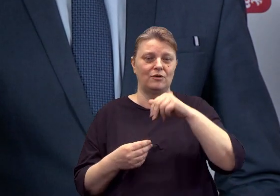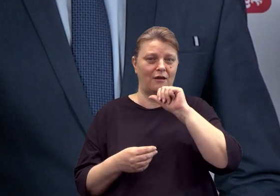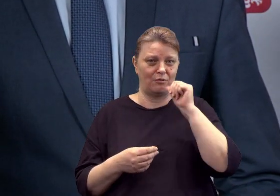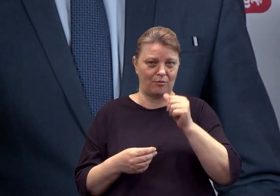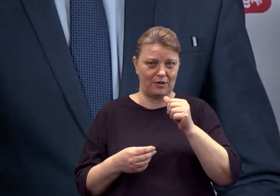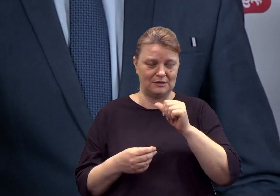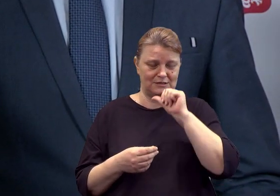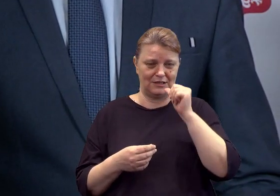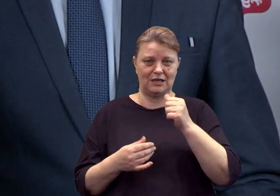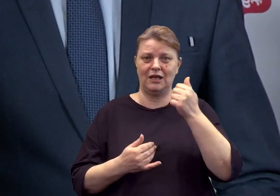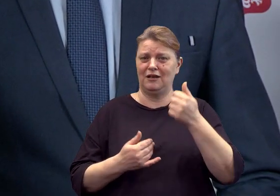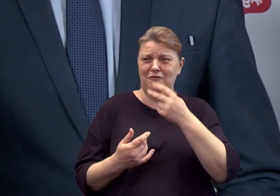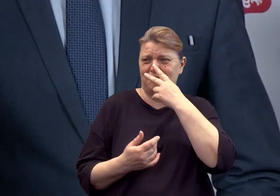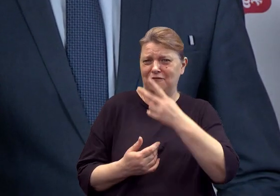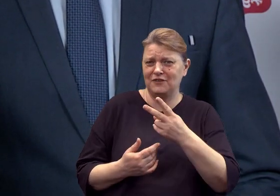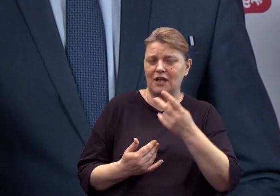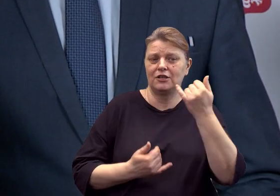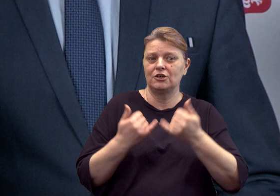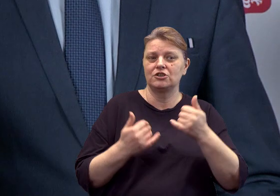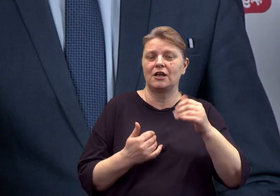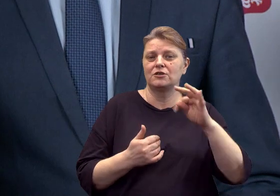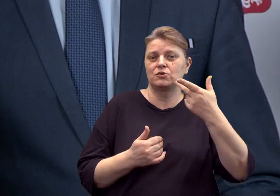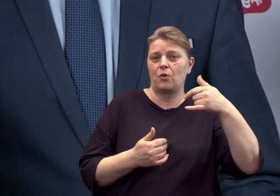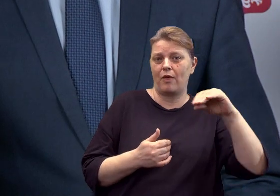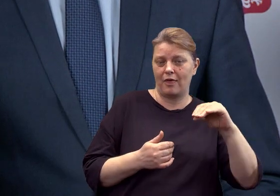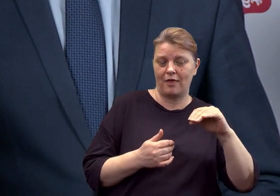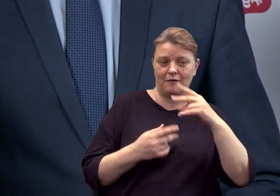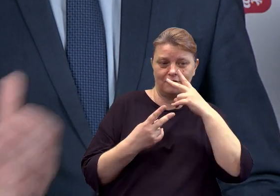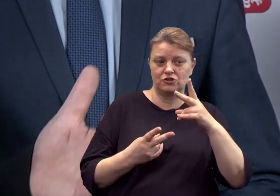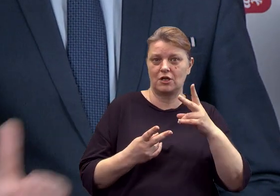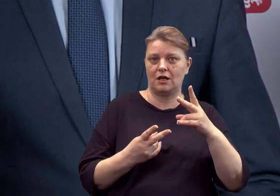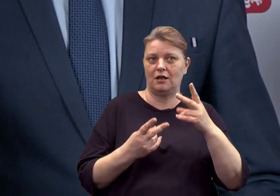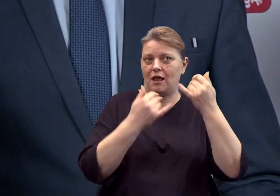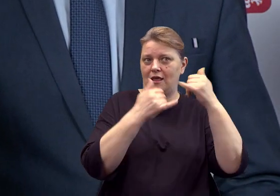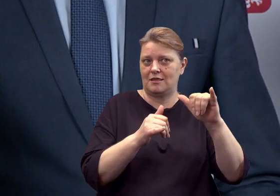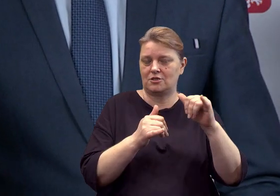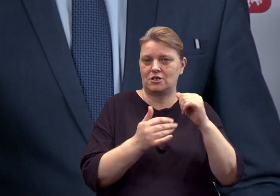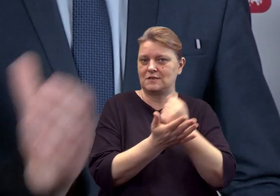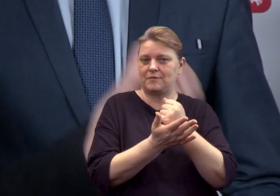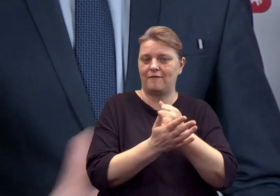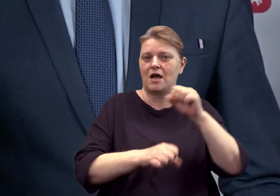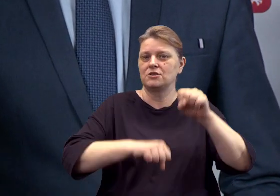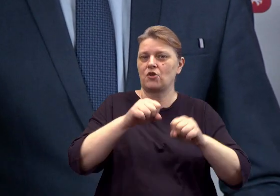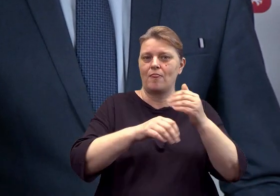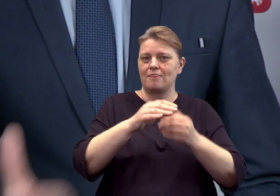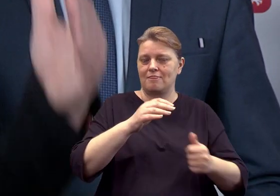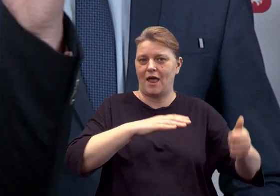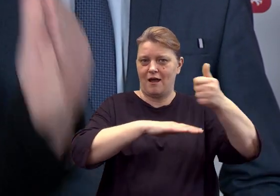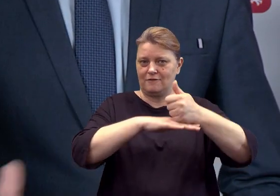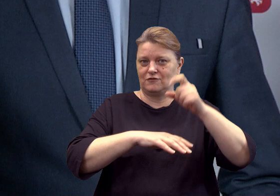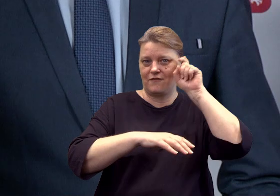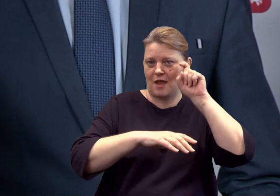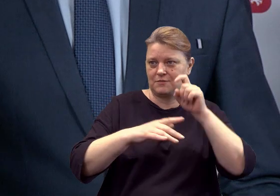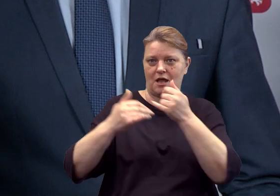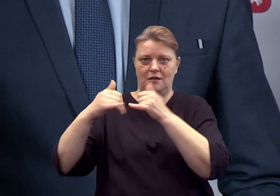Jeśli zupełnie inaczej TSUE ocenia kwestię Sądu Najwyższego w Niemczech, czy na Malcie, a inaczej w Polsce, w